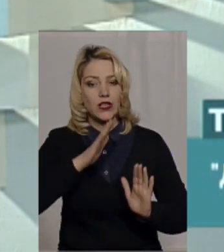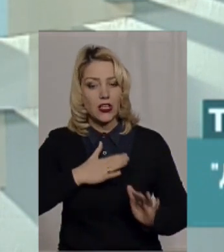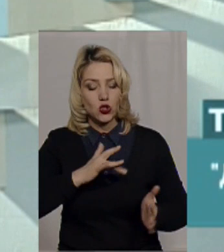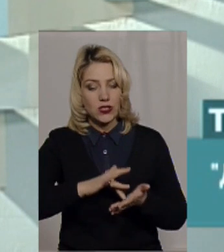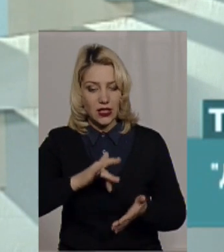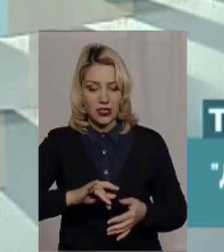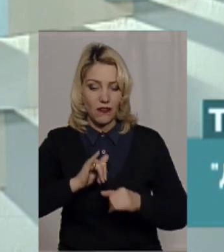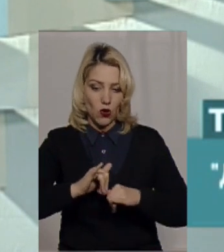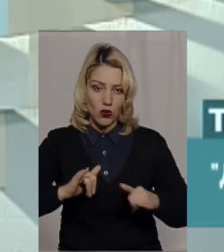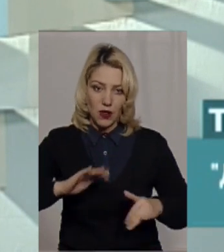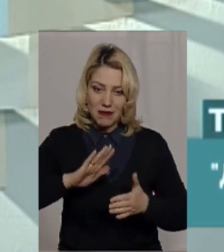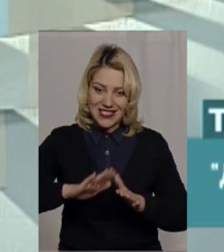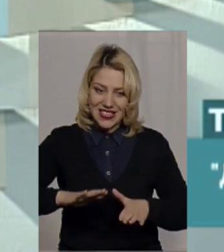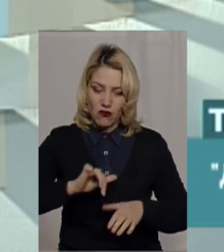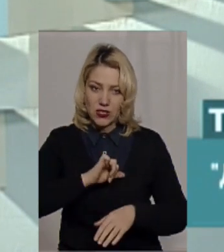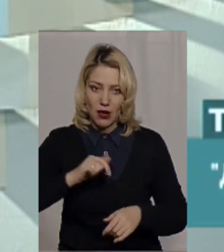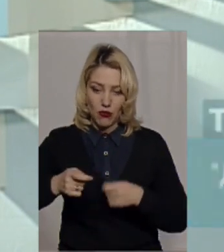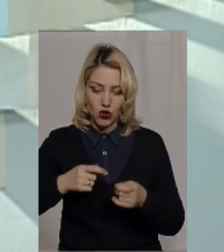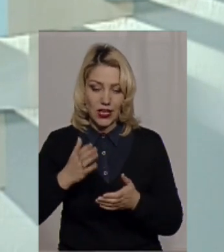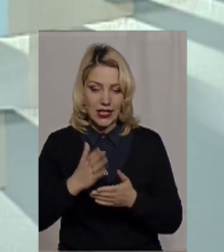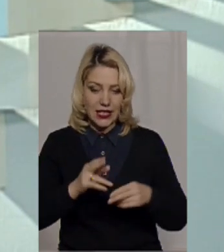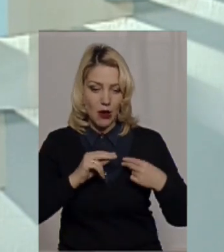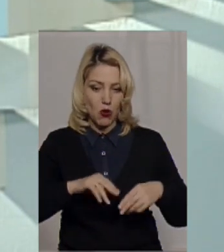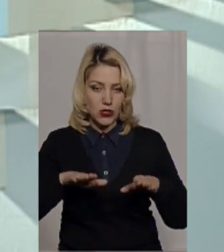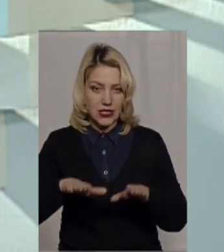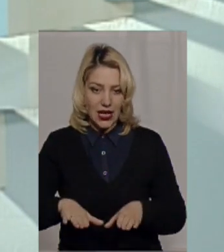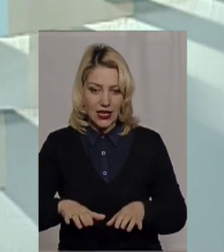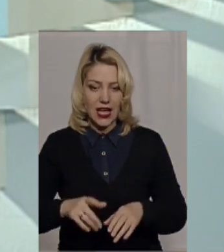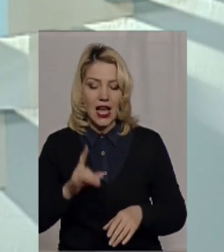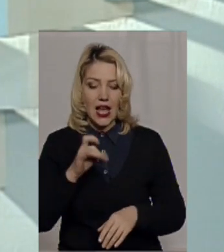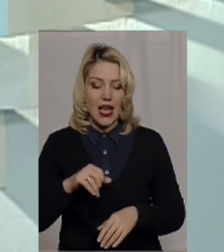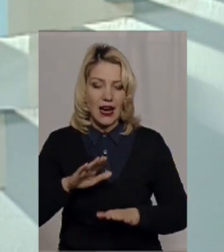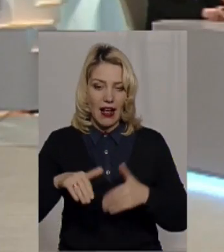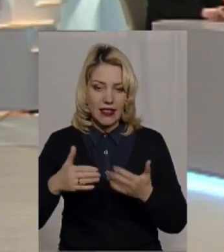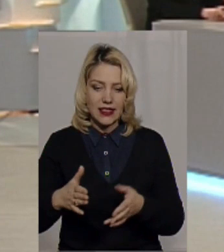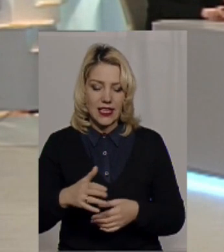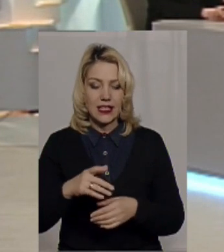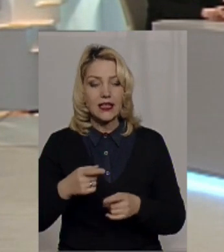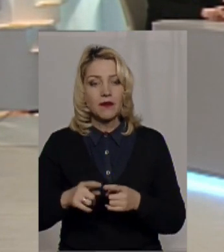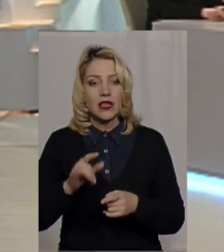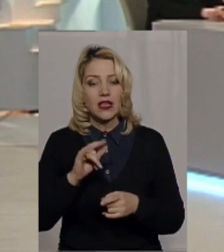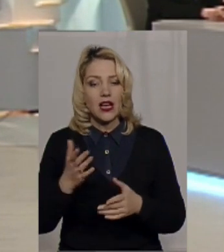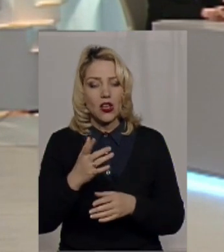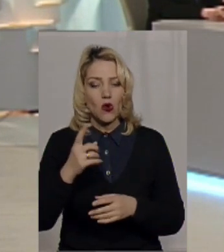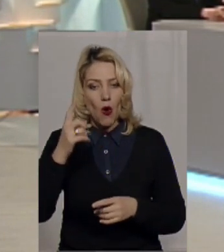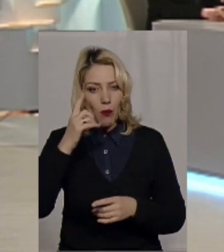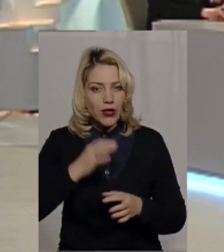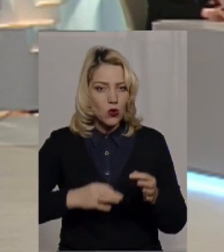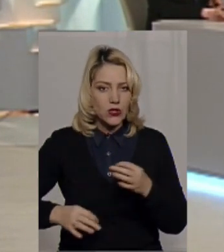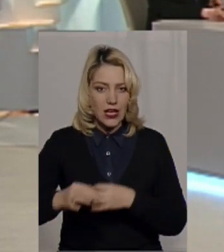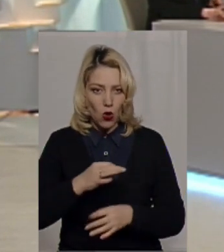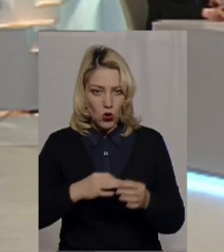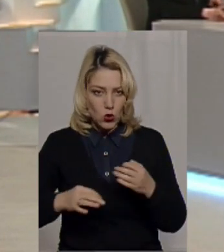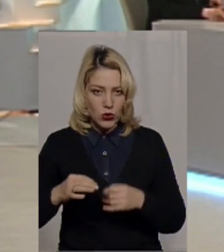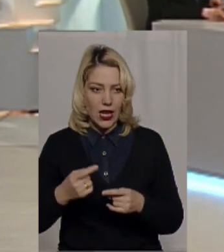розвитку місцевого самоврядування є посада радника з регіонального розвитку, яка опікується саме наданням консультацій, з